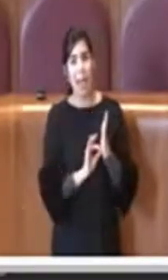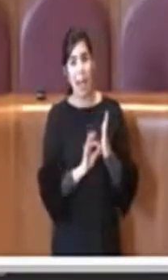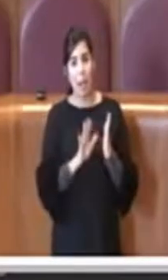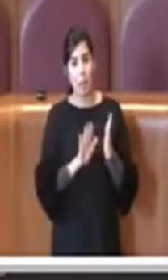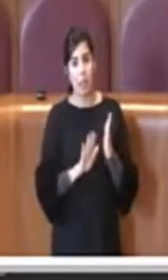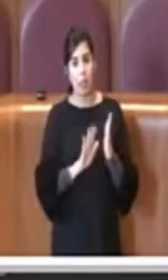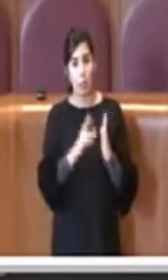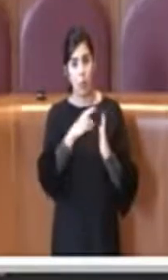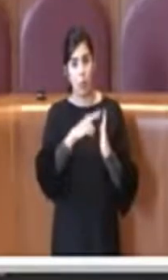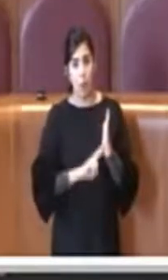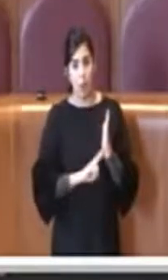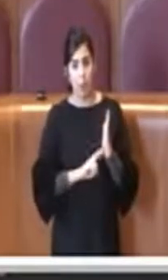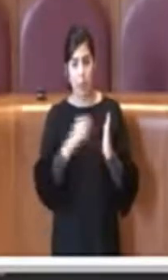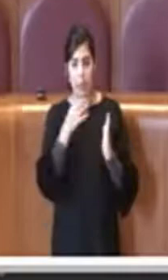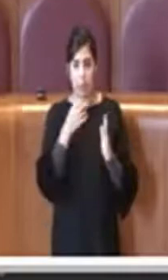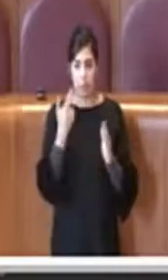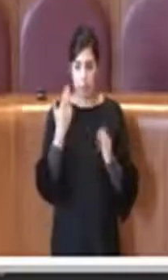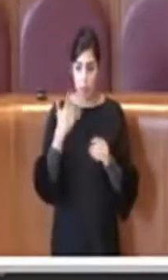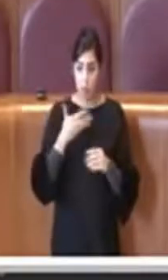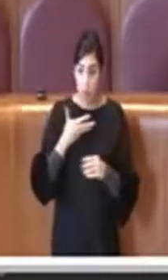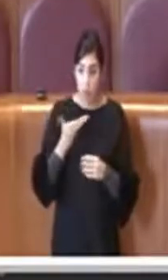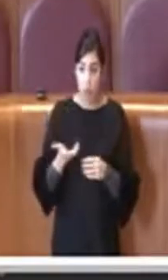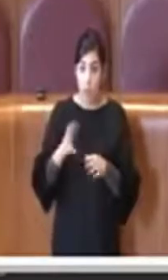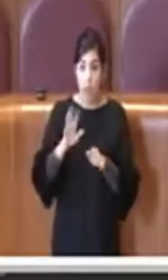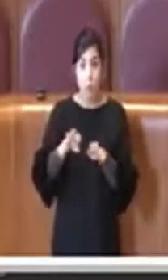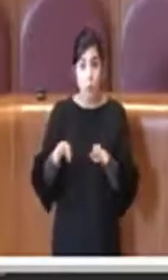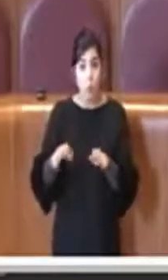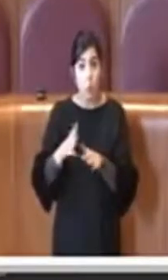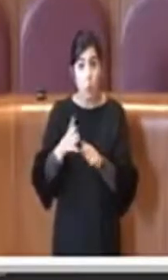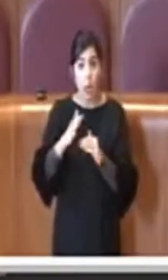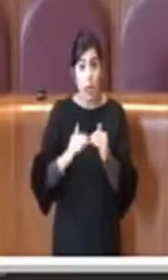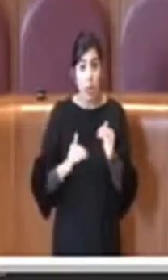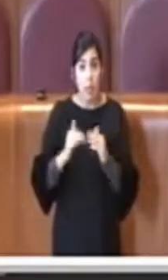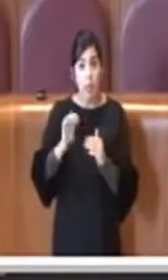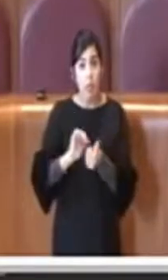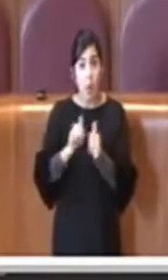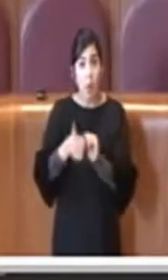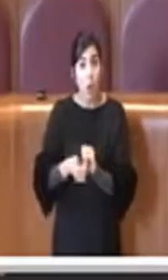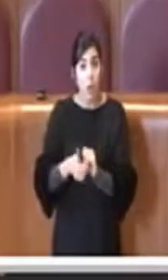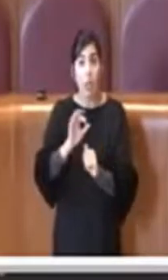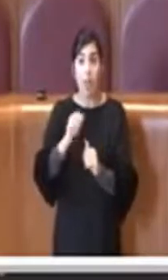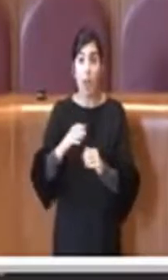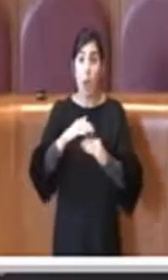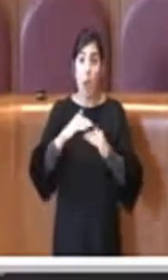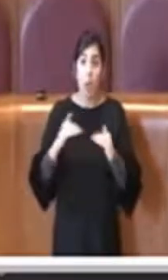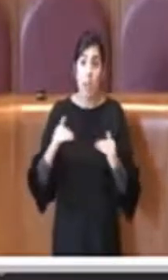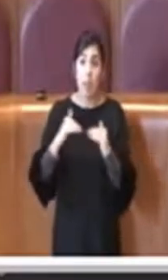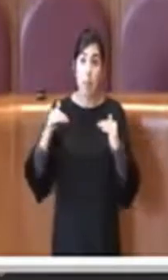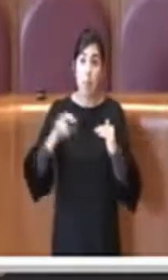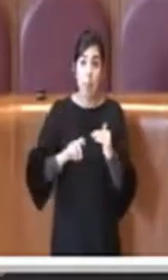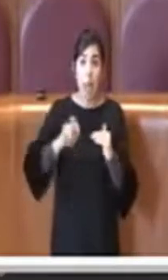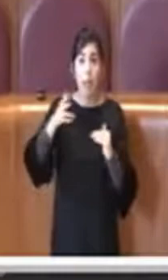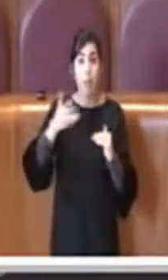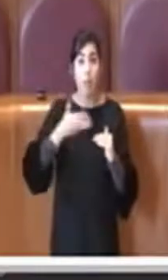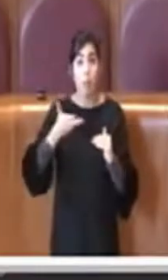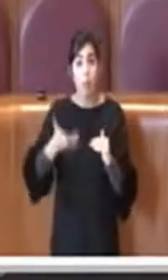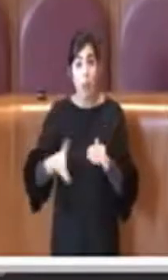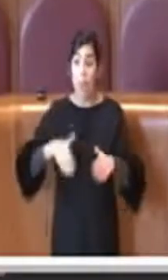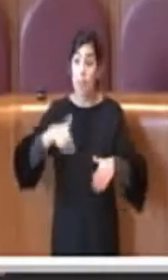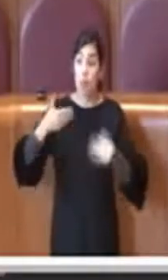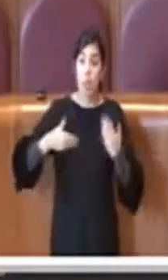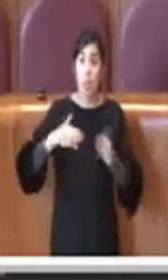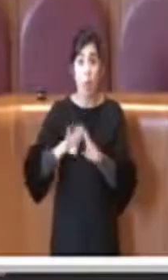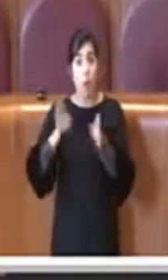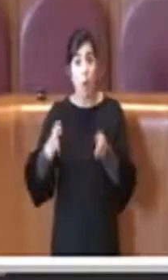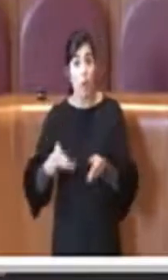quindi la presenza di strutture sportive, la presenza di spalti, la presenza di spogliatoi, eccetera, sostanzialmente